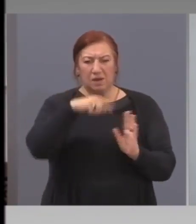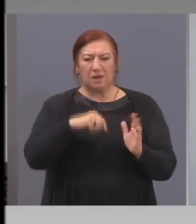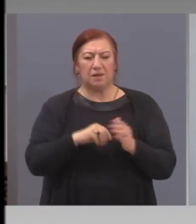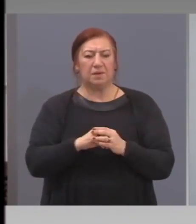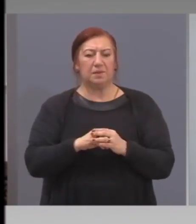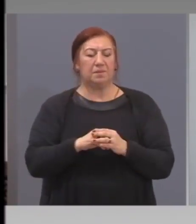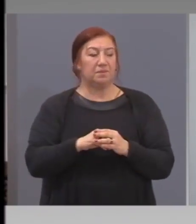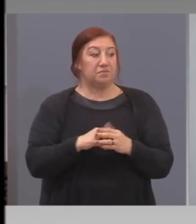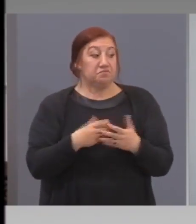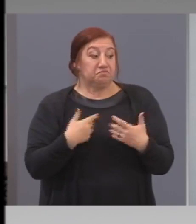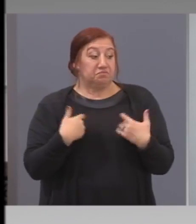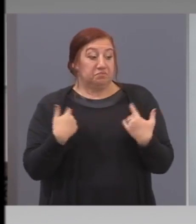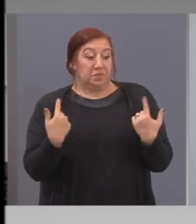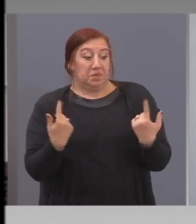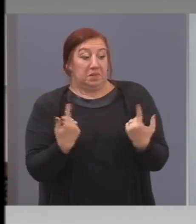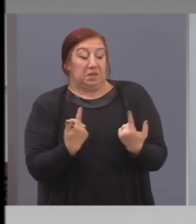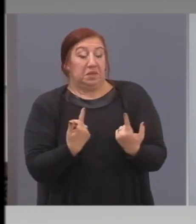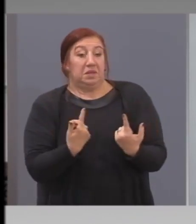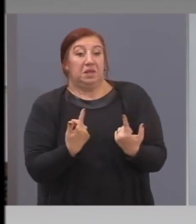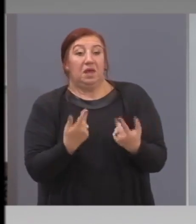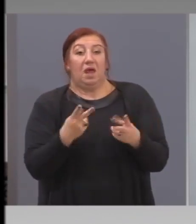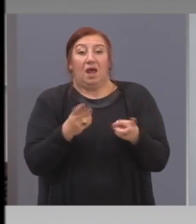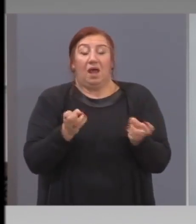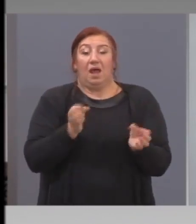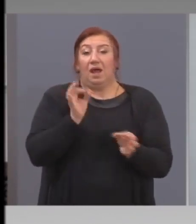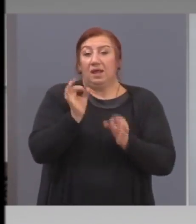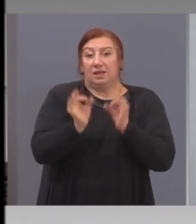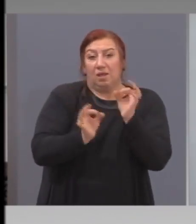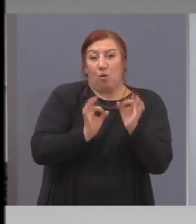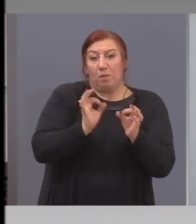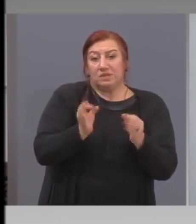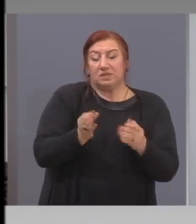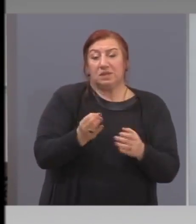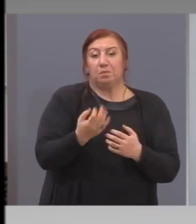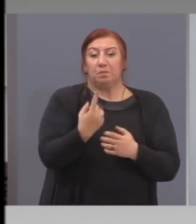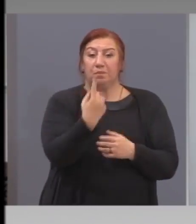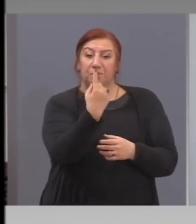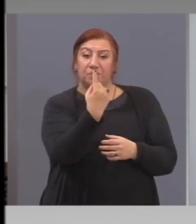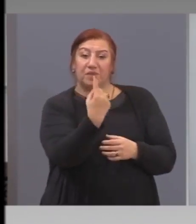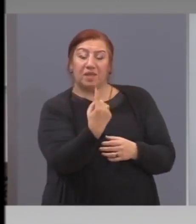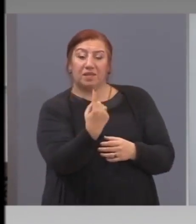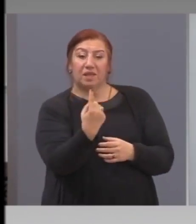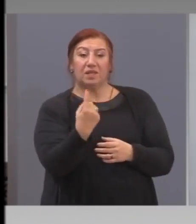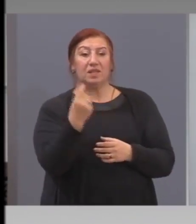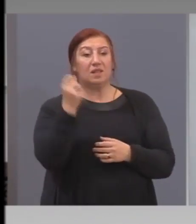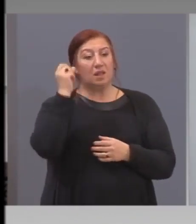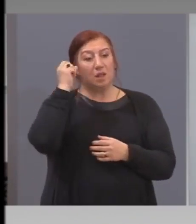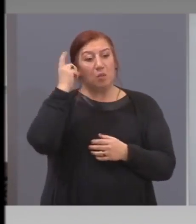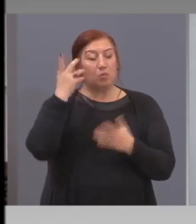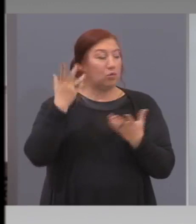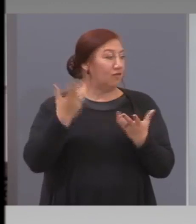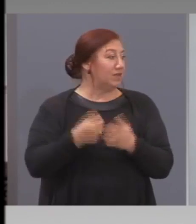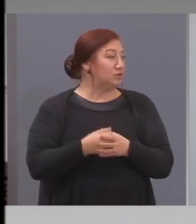И ние как да обясняваш на един професор се нарича?